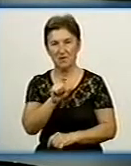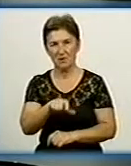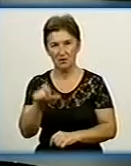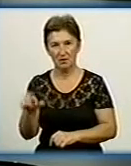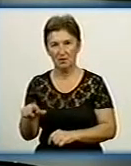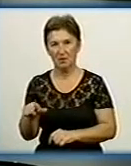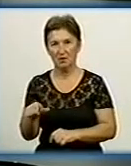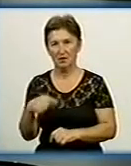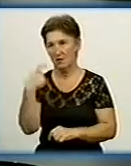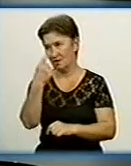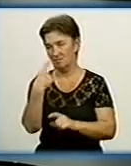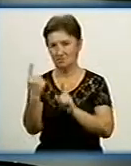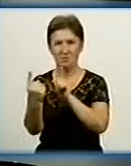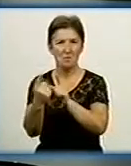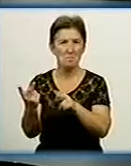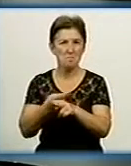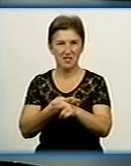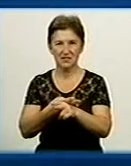грубо говоря, посередніков.